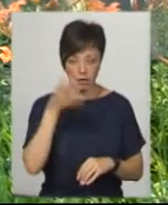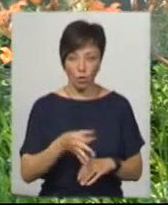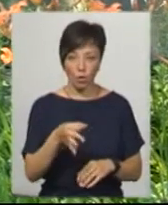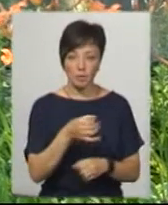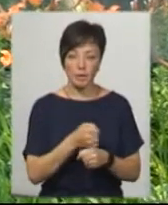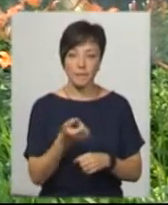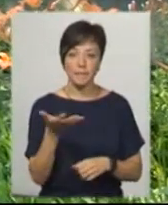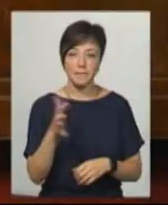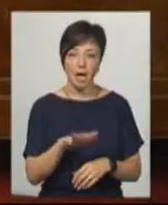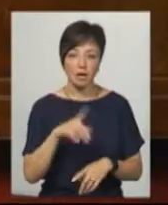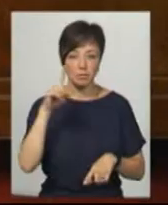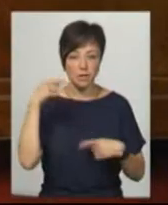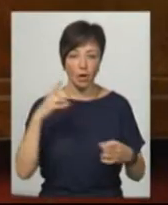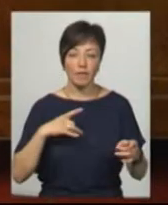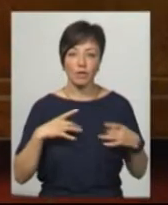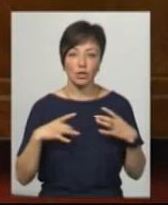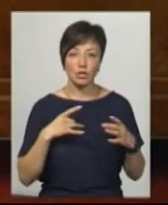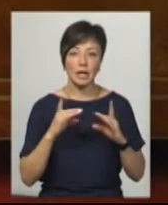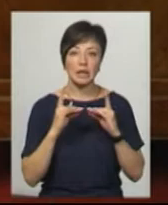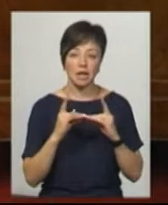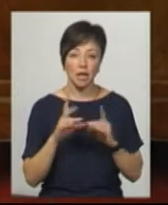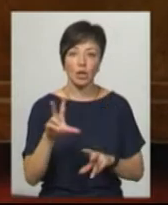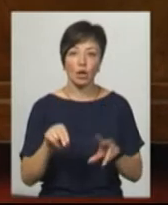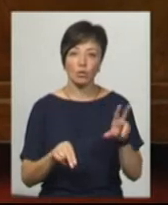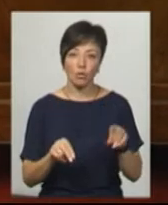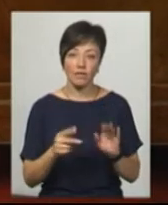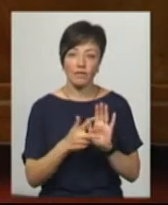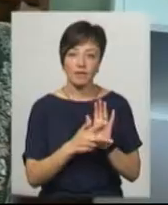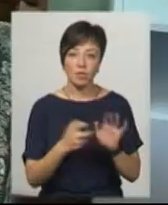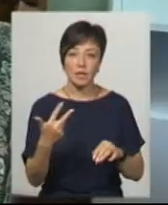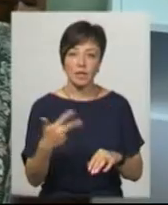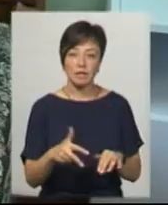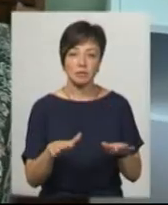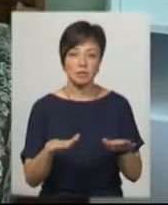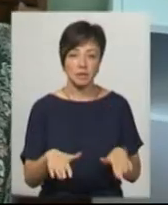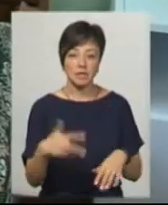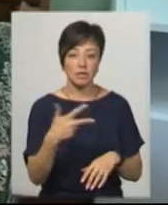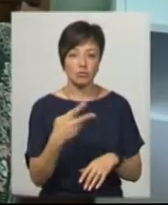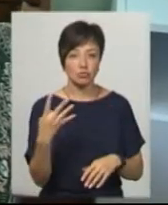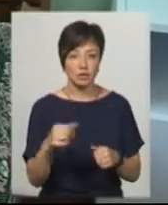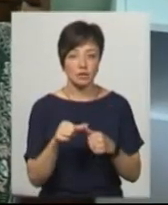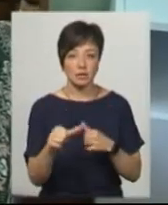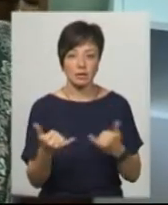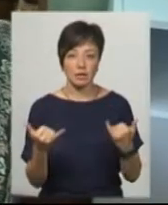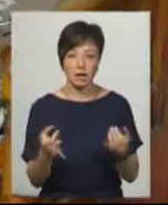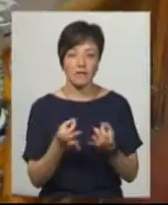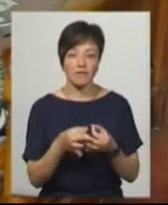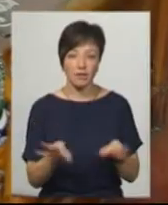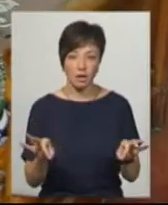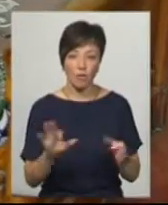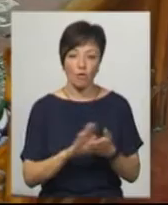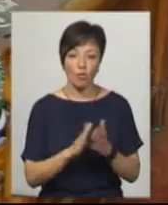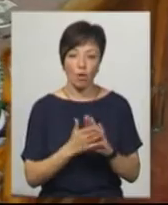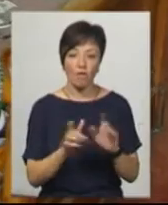функціонує 5 психоневрологічних інтернати, які розраховані на 830 ліжок. 34 з них наразі вільні, оскільки в